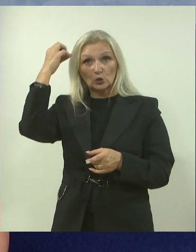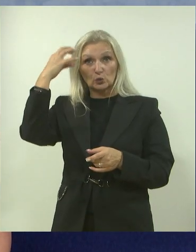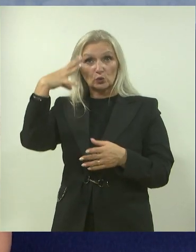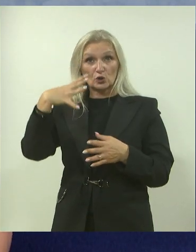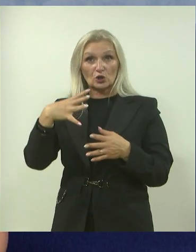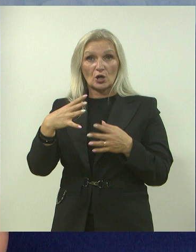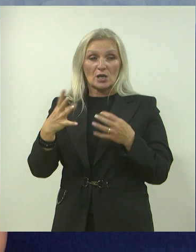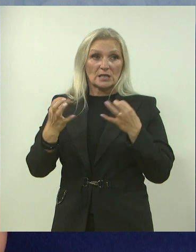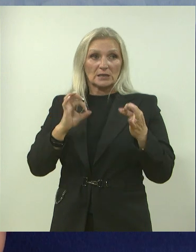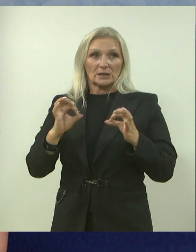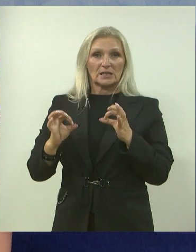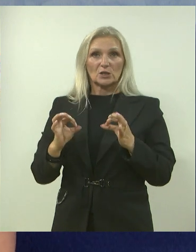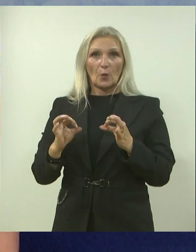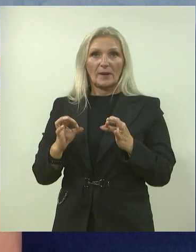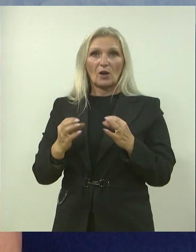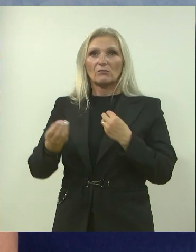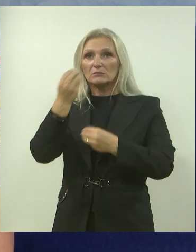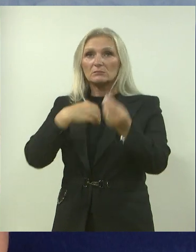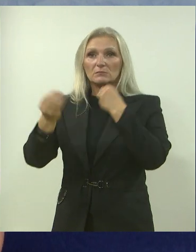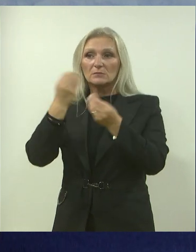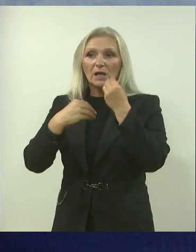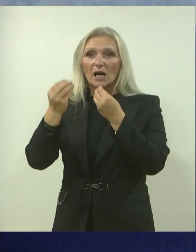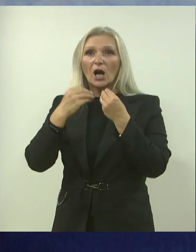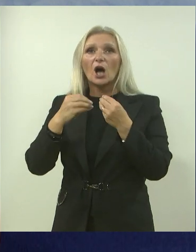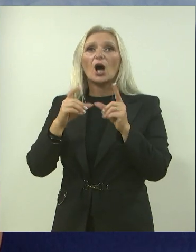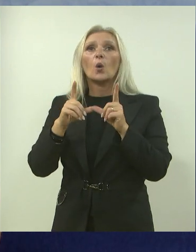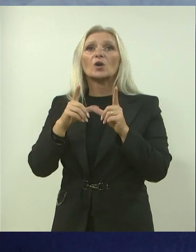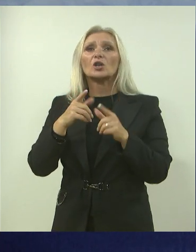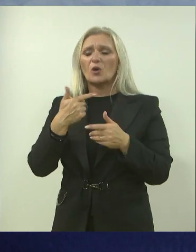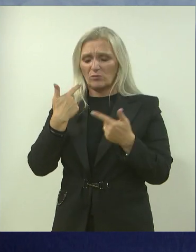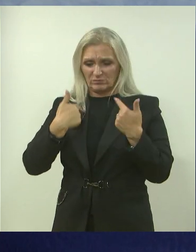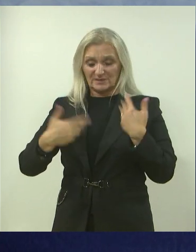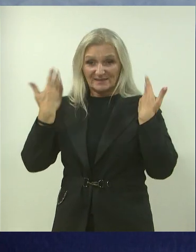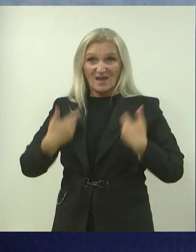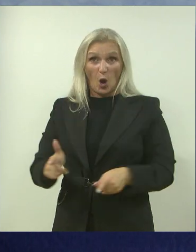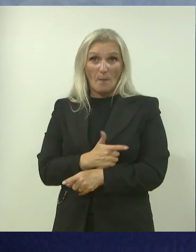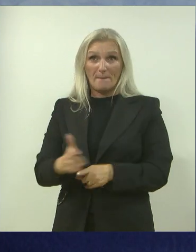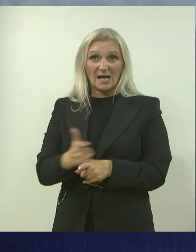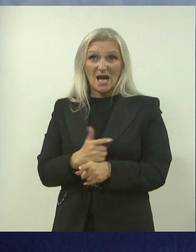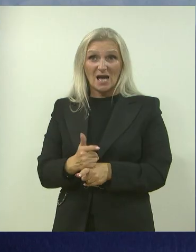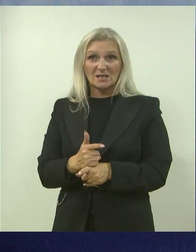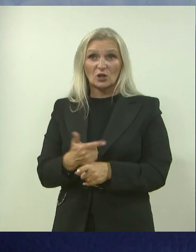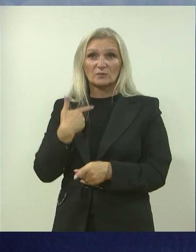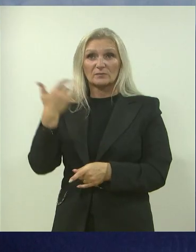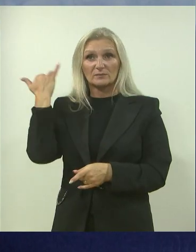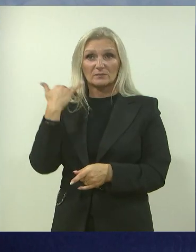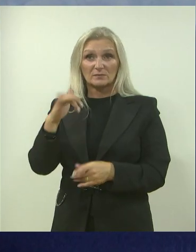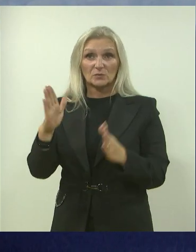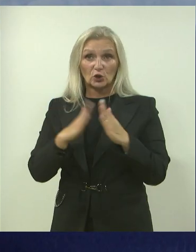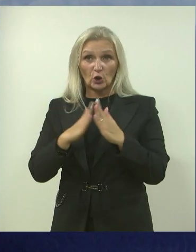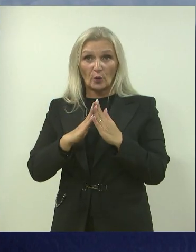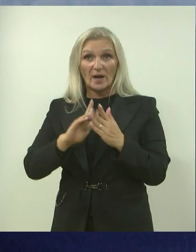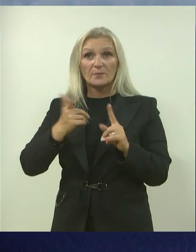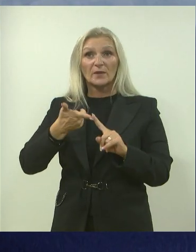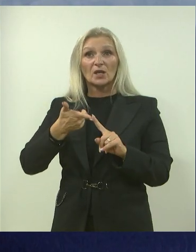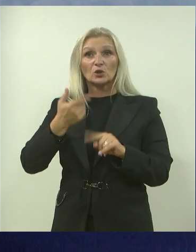oporavim čim prije, ugljikohidrati moraš uzimati, jer si ispražnjen totalno. I onda sam jedna čekao polatak kuće, jer je bio drugi dan,